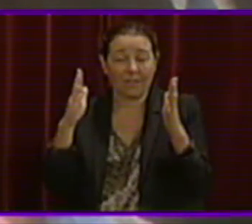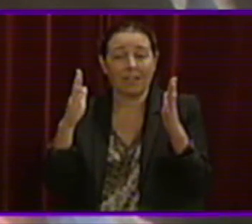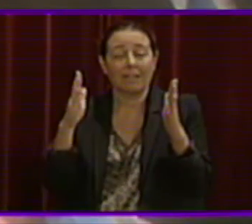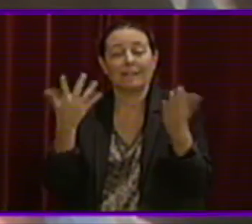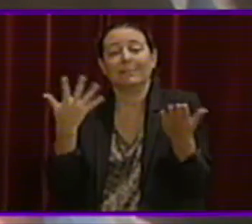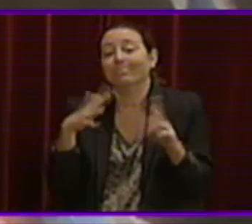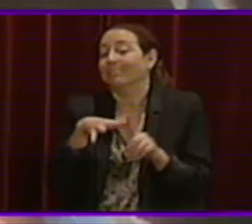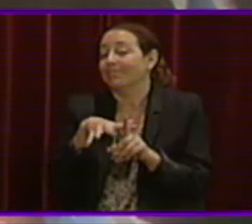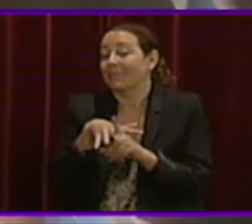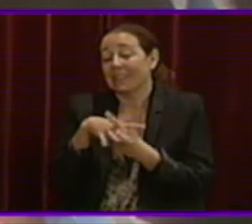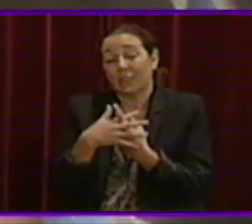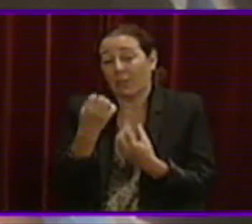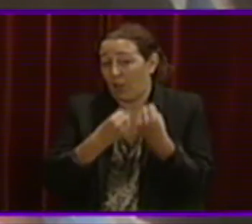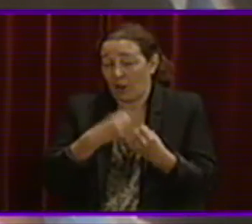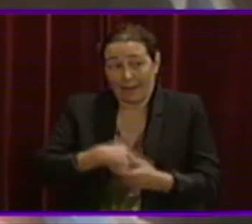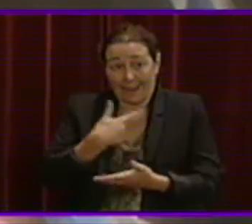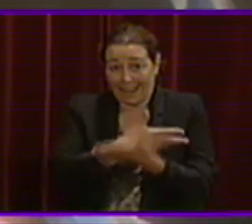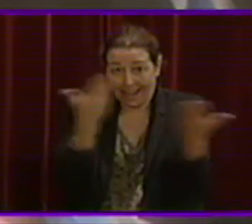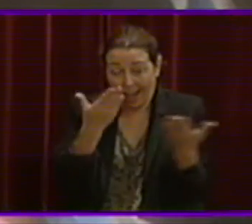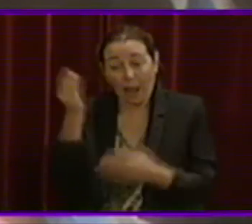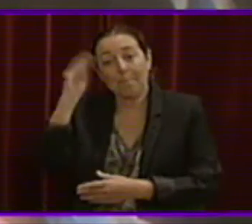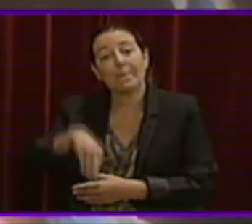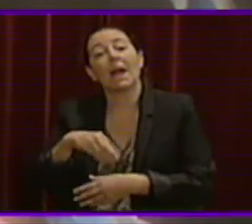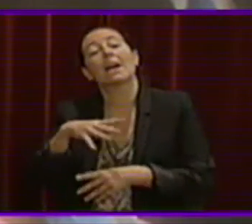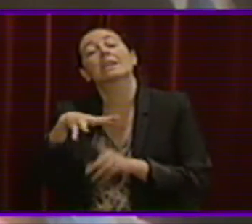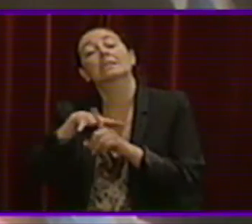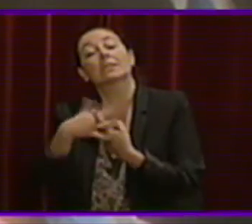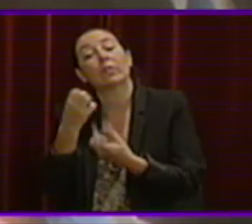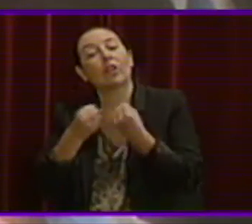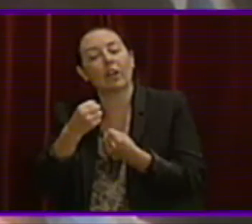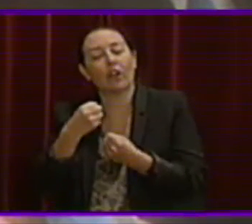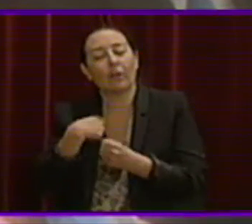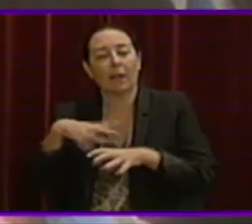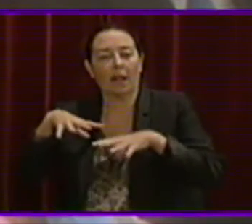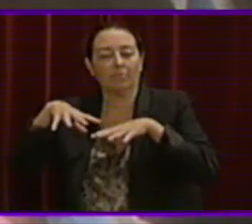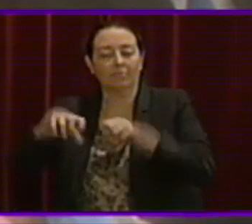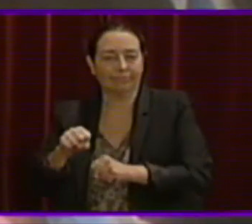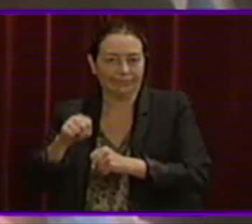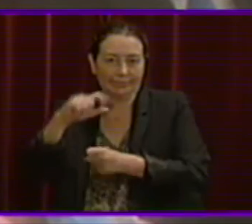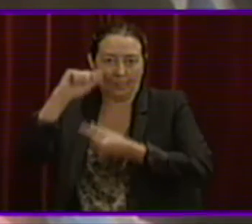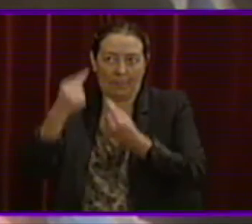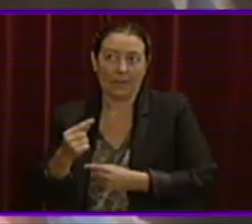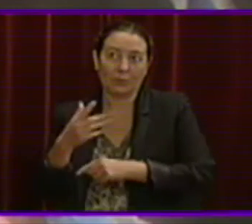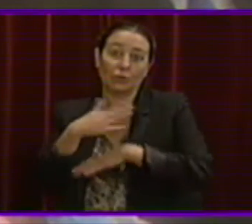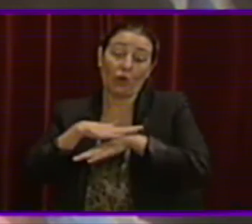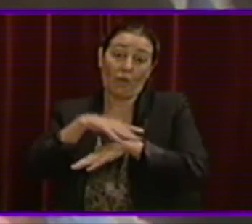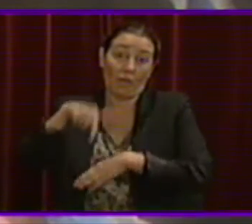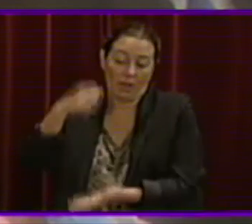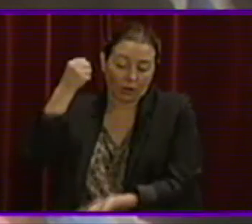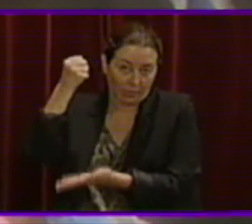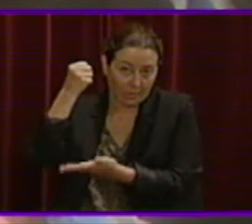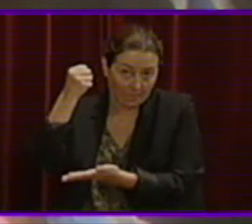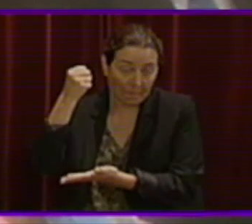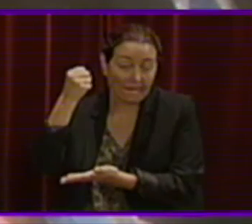Situació econòmica general i situació econòmica com us hem trobat els pressupostos, les arques d'aquest govern